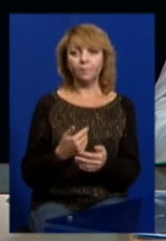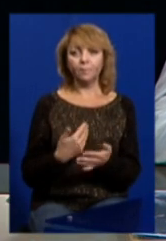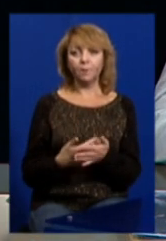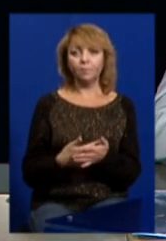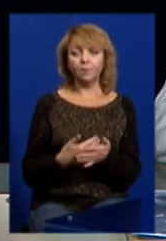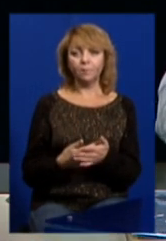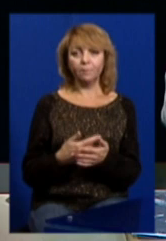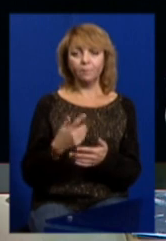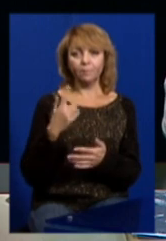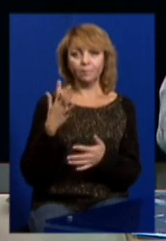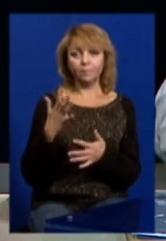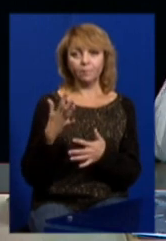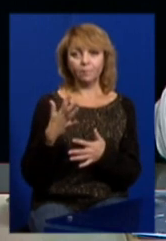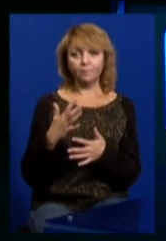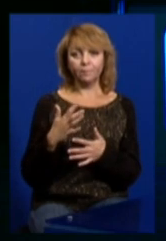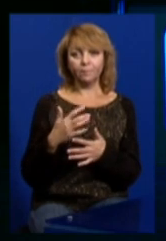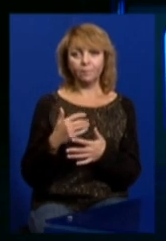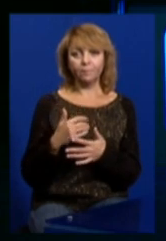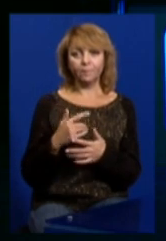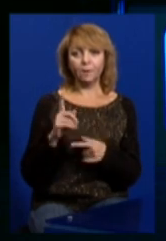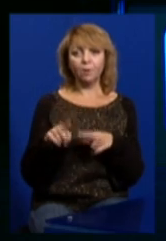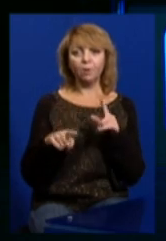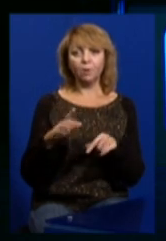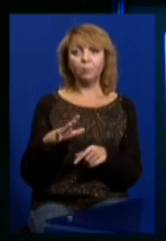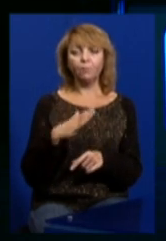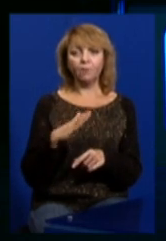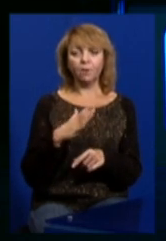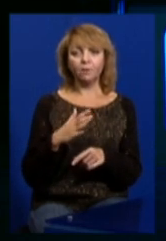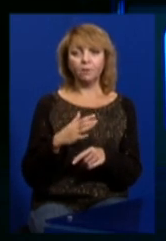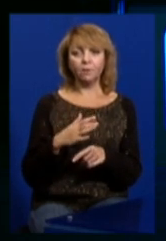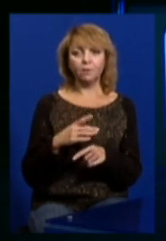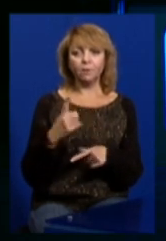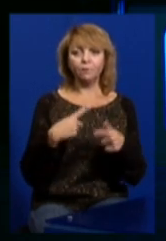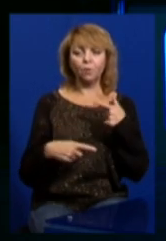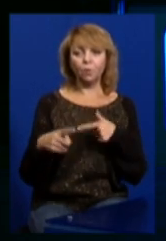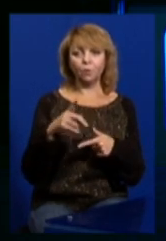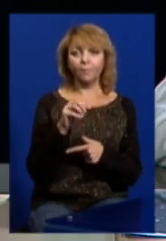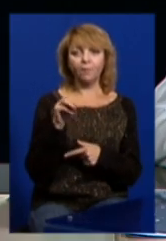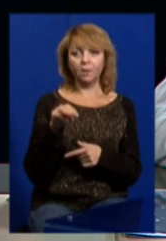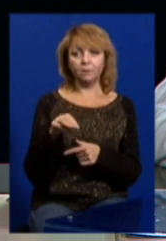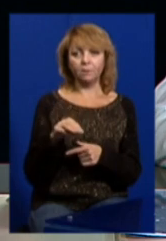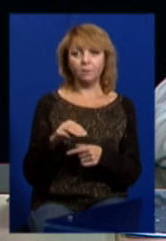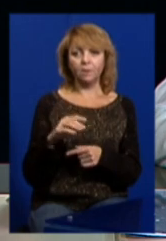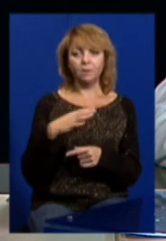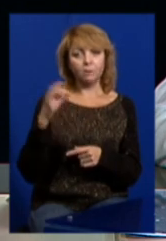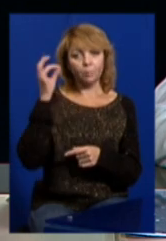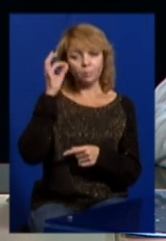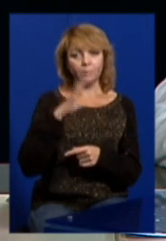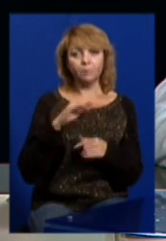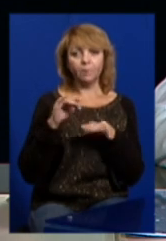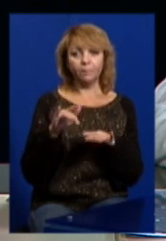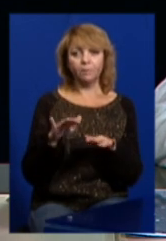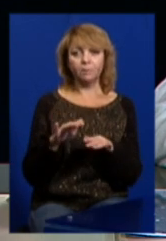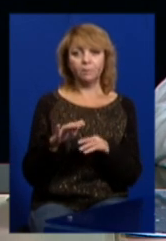ви розумієте, інколи буває зворотній ефект. От я згадував, справа була відносно